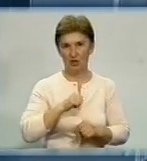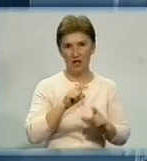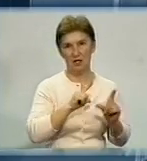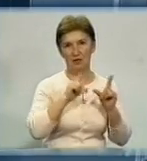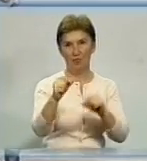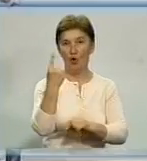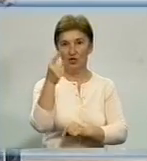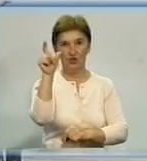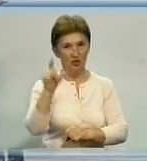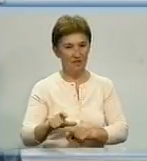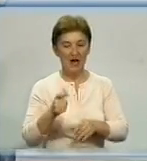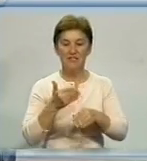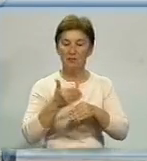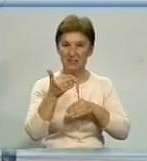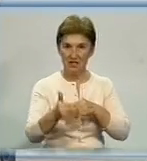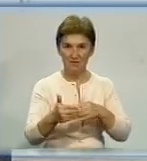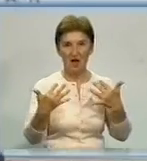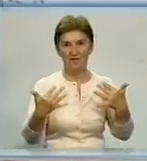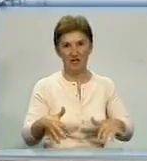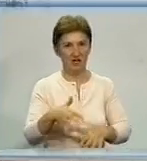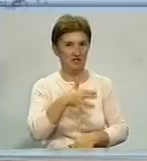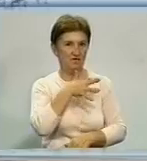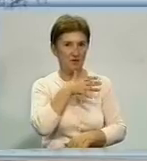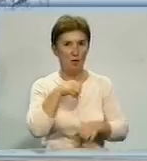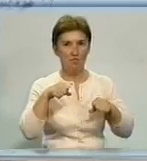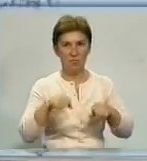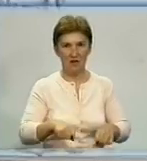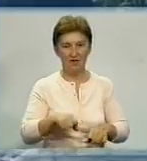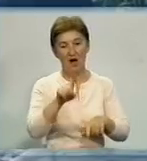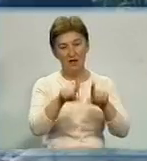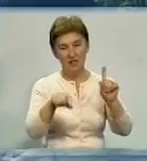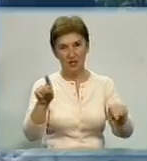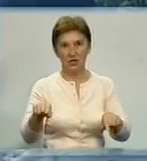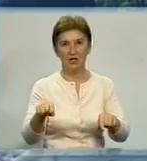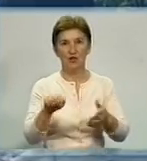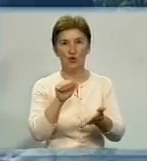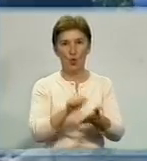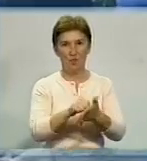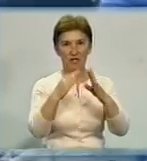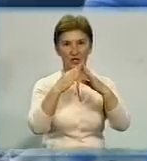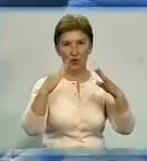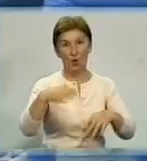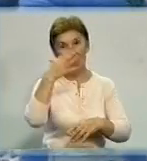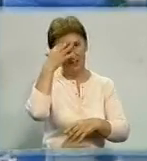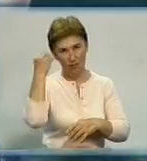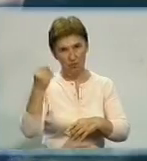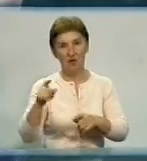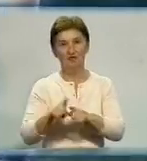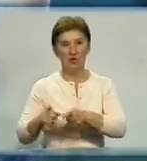спізнився і втратив право здавати тест. Ще кілька абітурієнтів забули вдома документи, але встигли принести їх до початку іспиту.